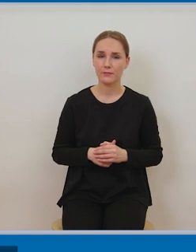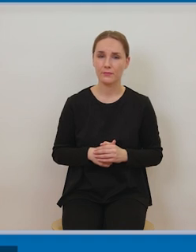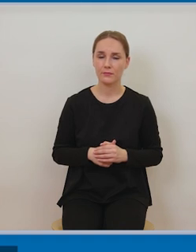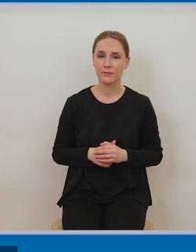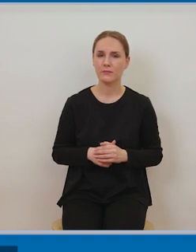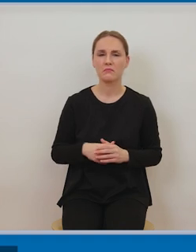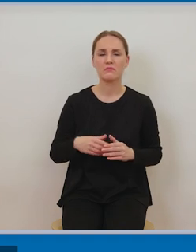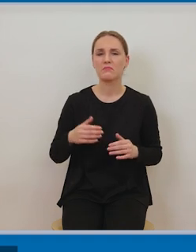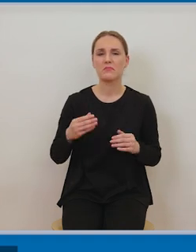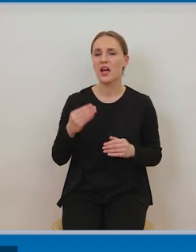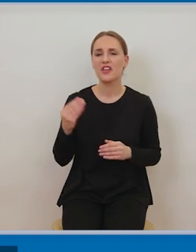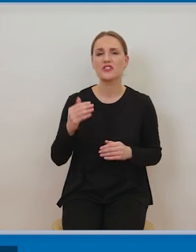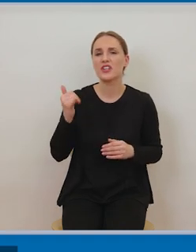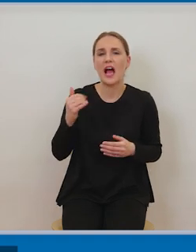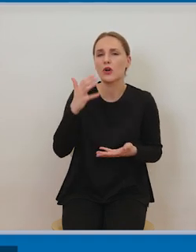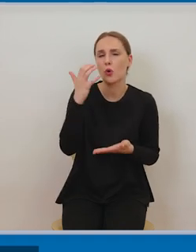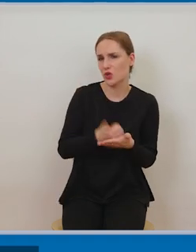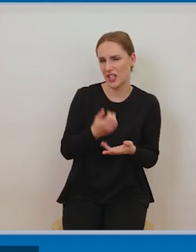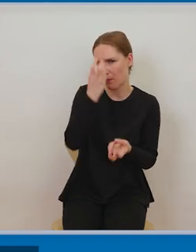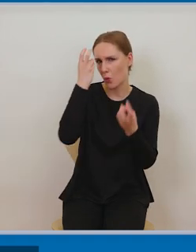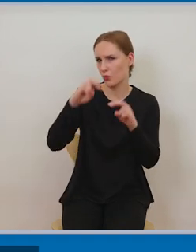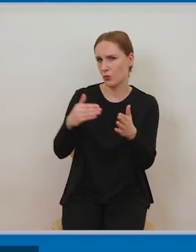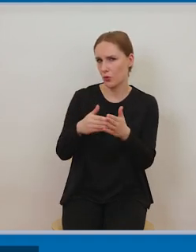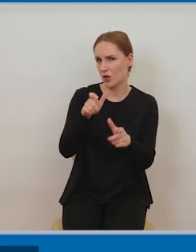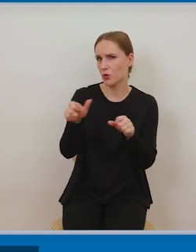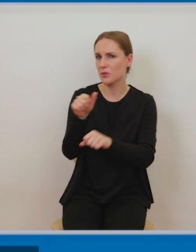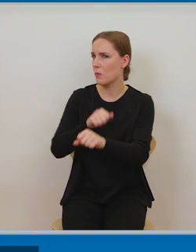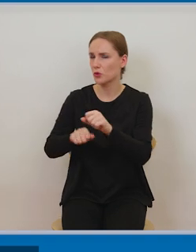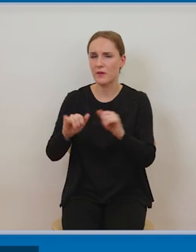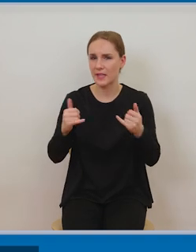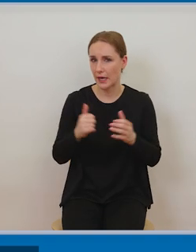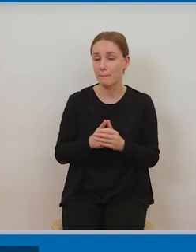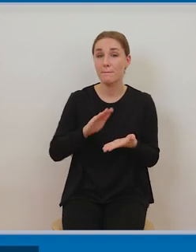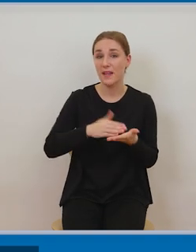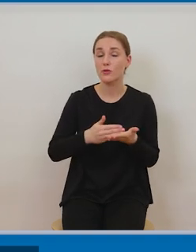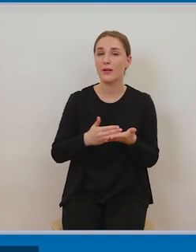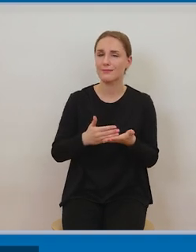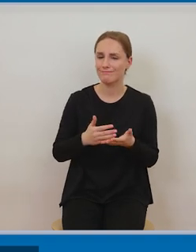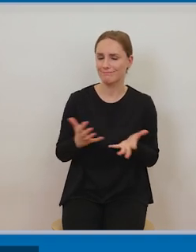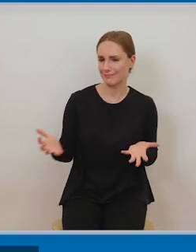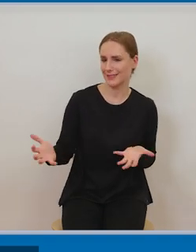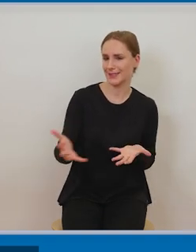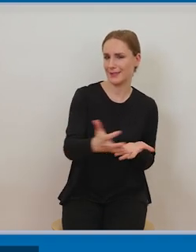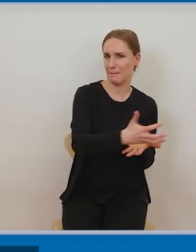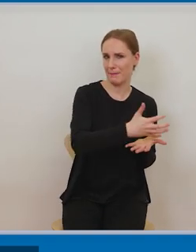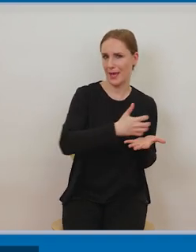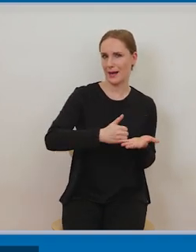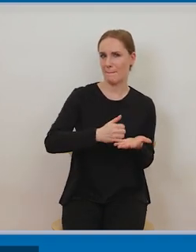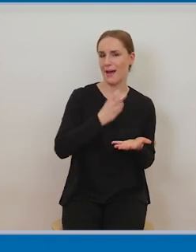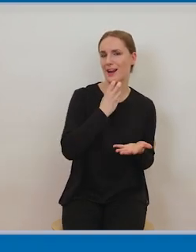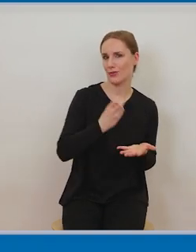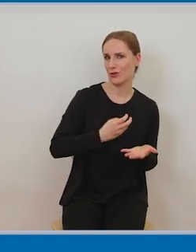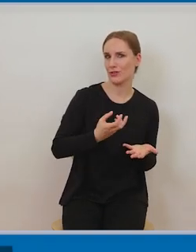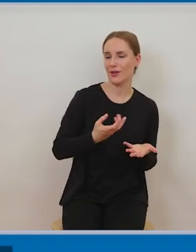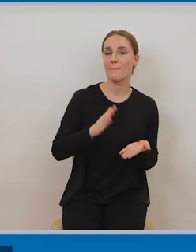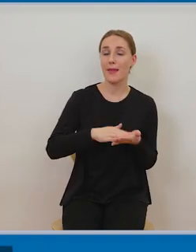zewnętrznym, ale tylko dostępnym dla osób właśnie z daną niepełnosprawnością, czy to odpowiednio słuchową, czy też wzrokową.